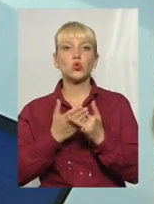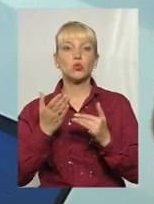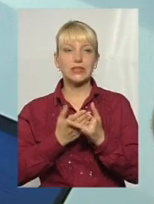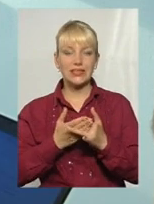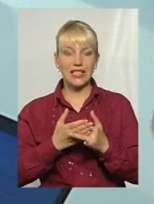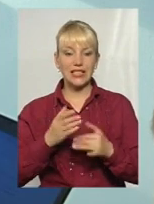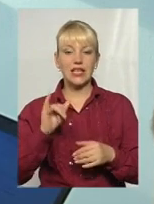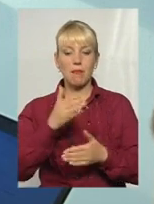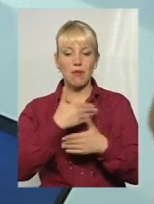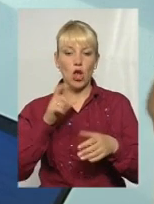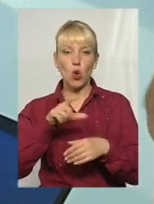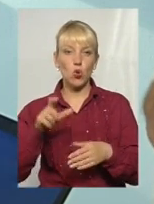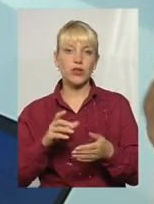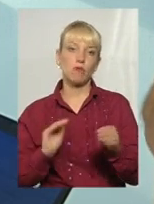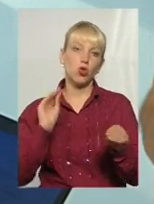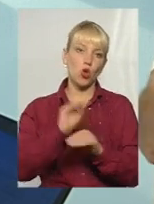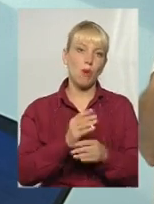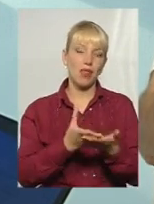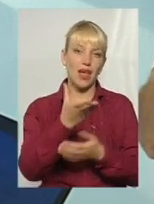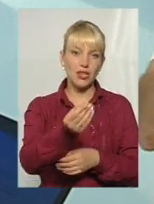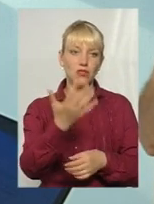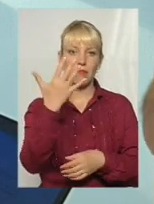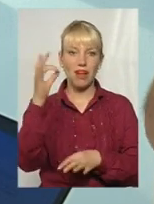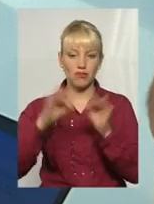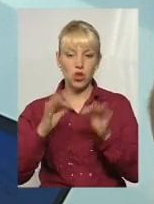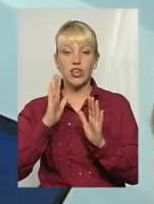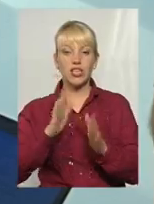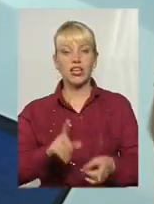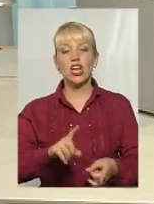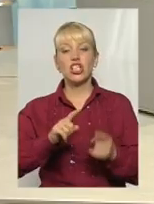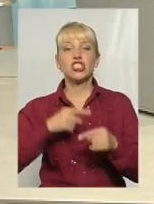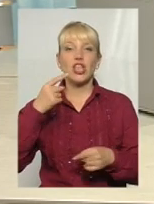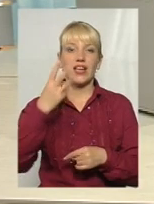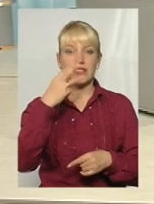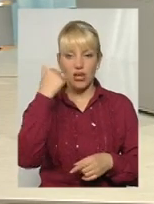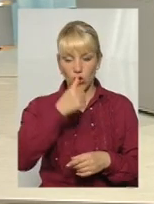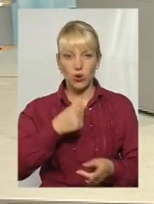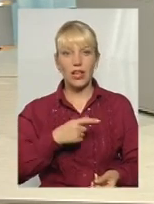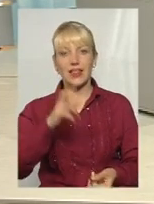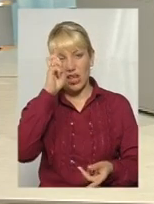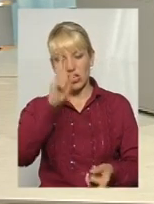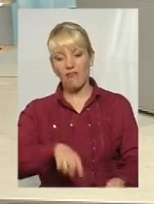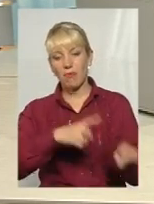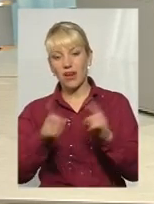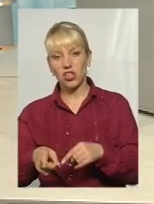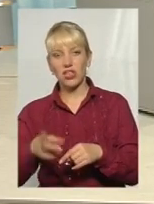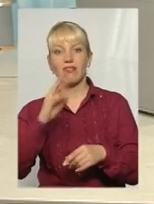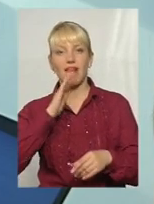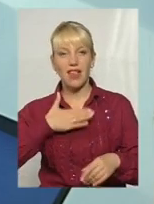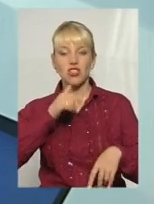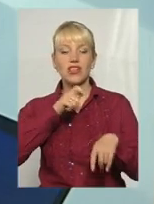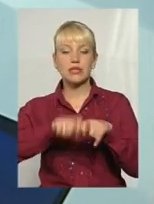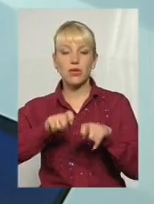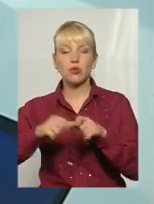доплачували 5 відсотків. І тільки через три роки держава перейшла на наш експеримент і зробила по Україні